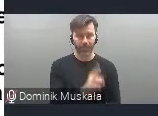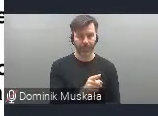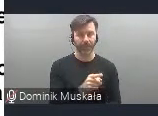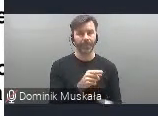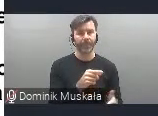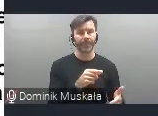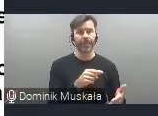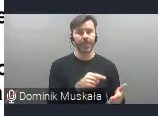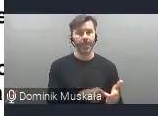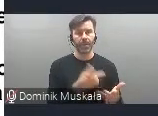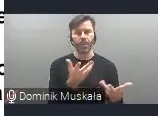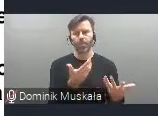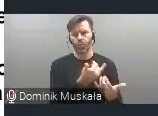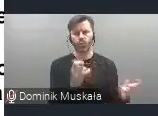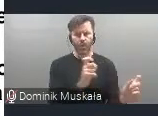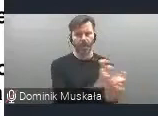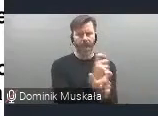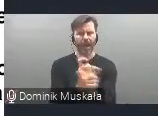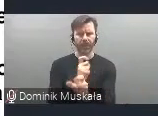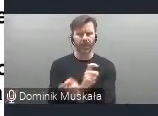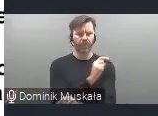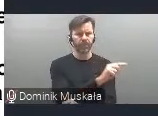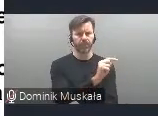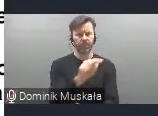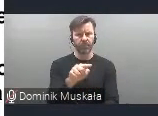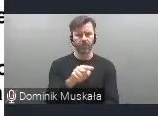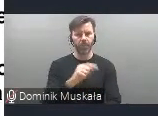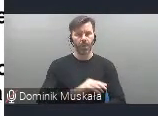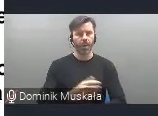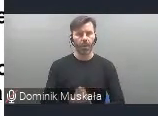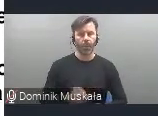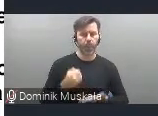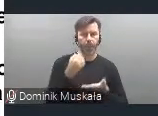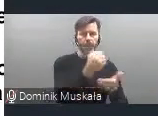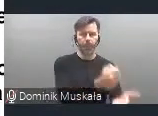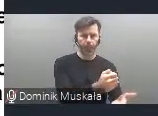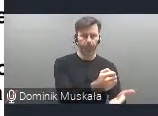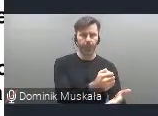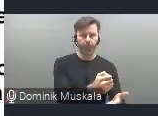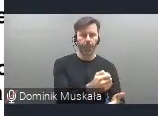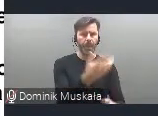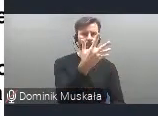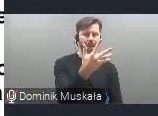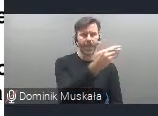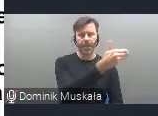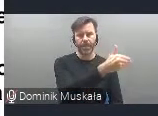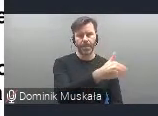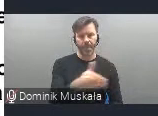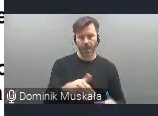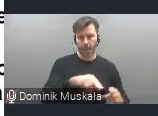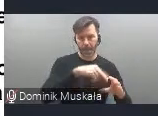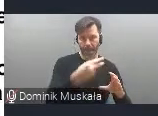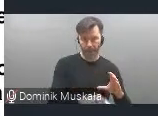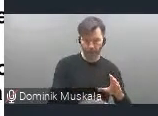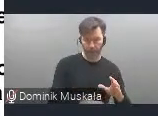w innym kraju Unii Europejskiej, o dofinansowaniu w wysokości 5 milionów euro